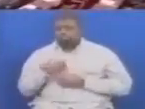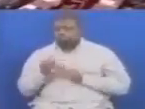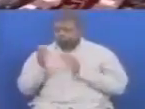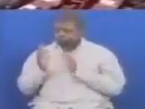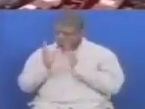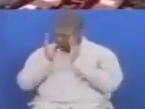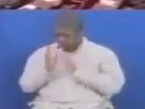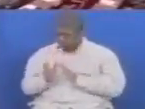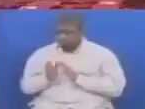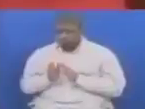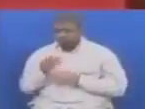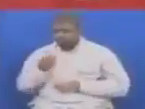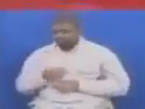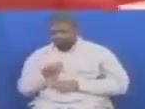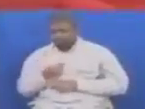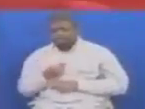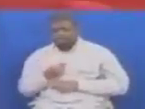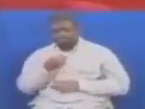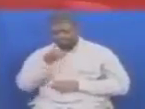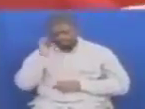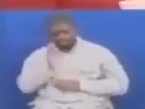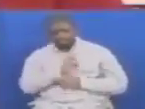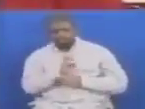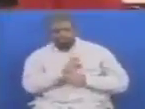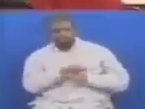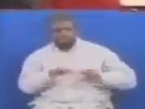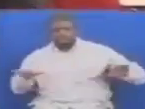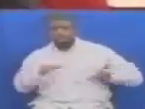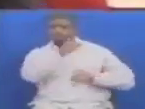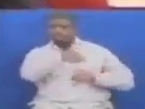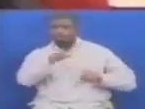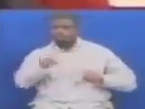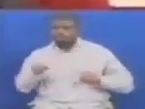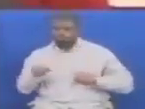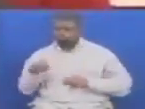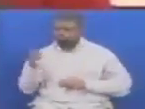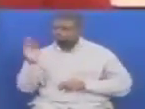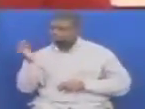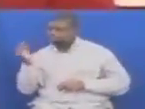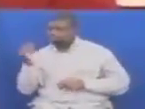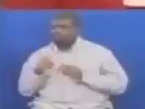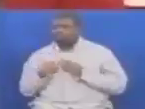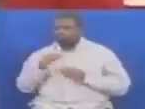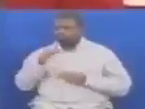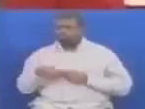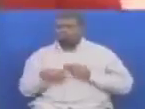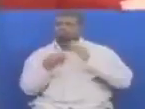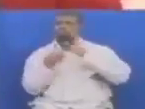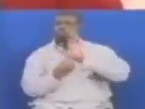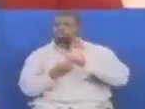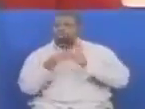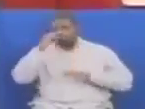kulinda usalama wa watu na madzao Mwishmiwa waziri mkuu muenzi wa saba Jeshi la polisi